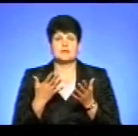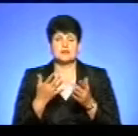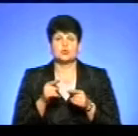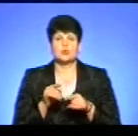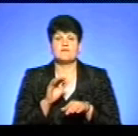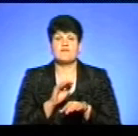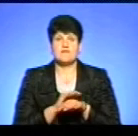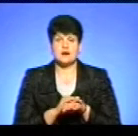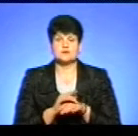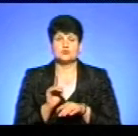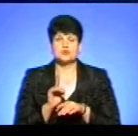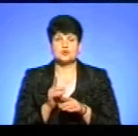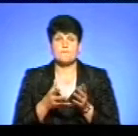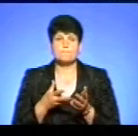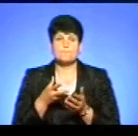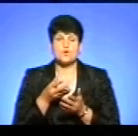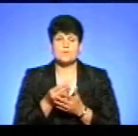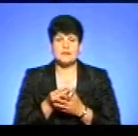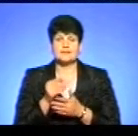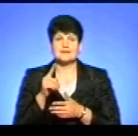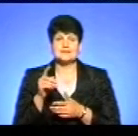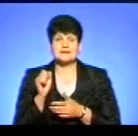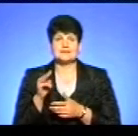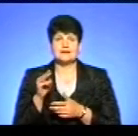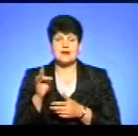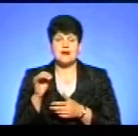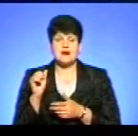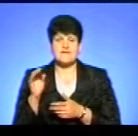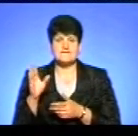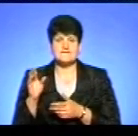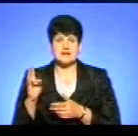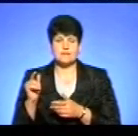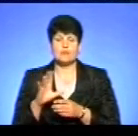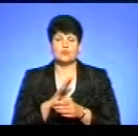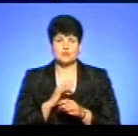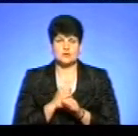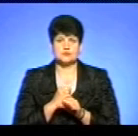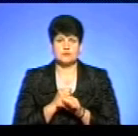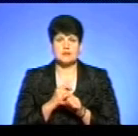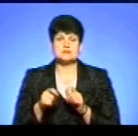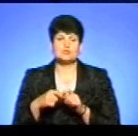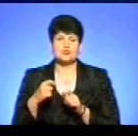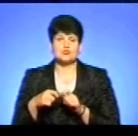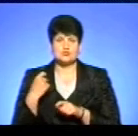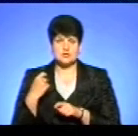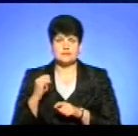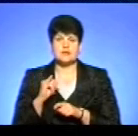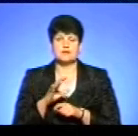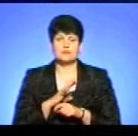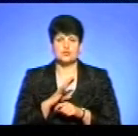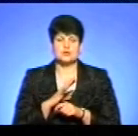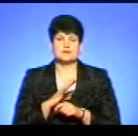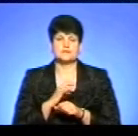факт, що проплата за травень, вона дійсно була проведена з порушеннями і вона була